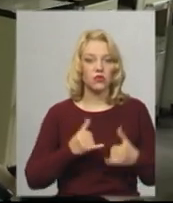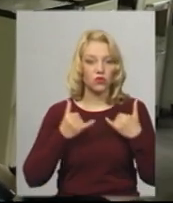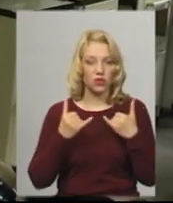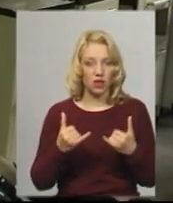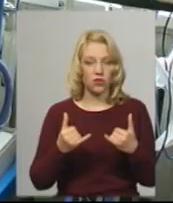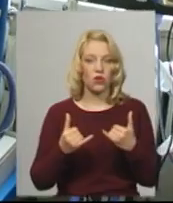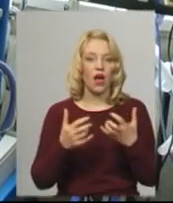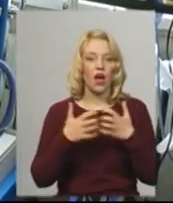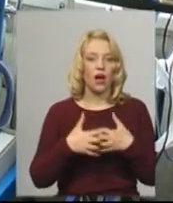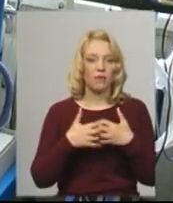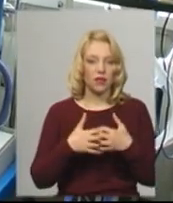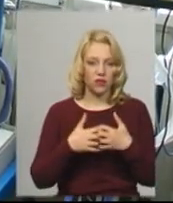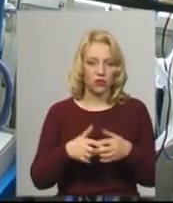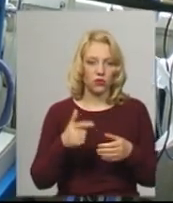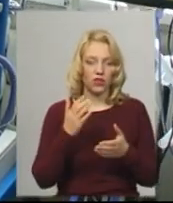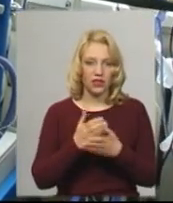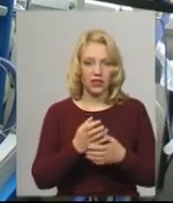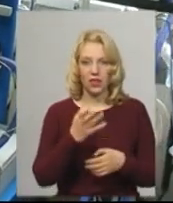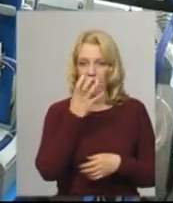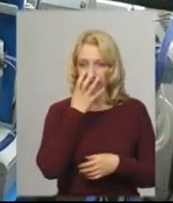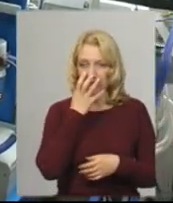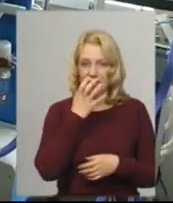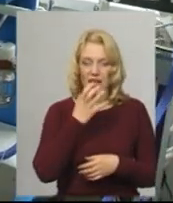апаратурою. Є кисневі концентратори,